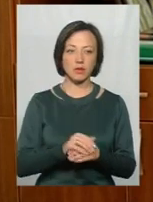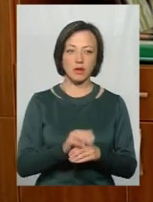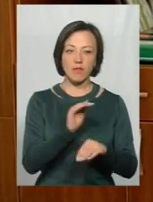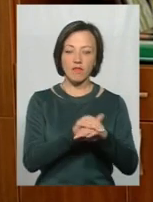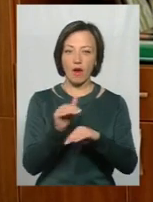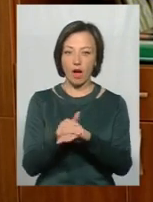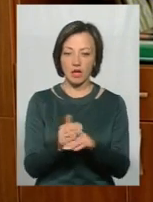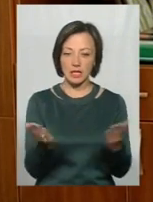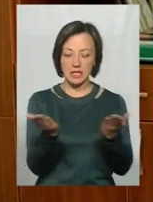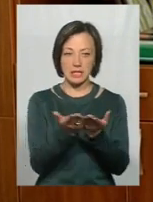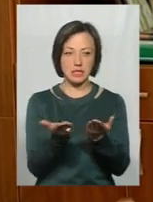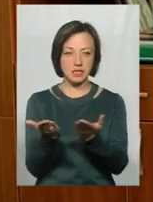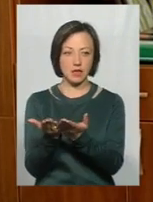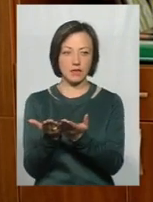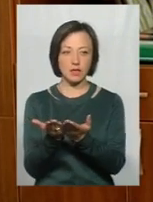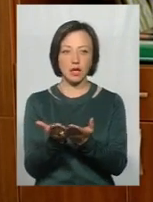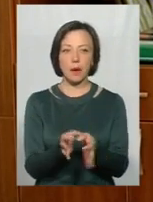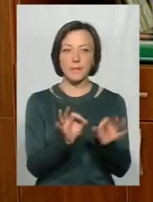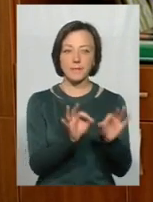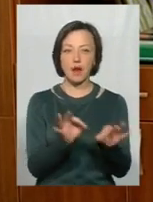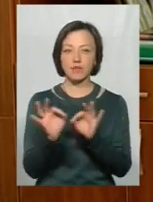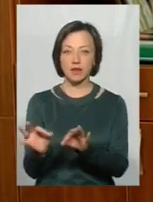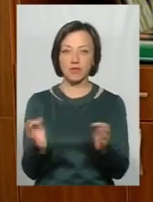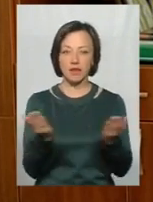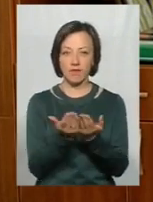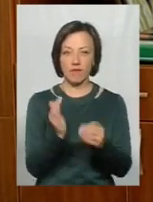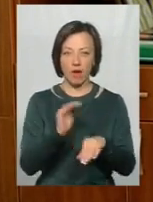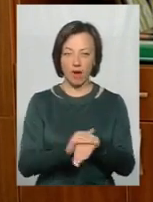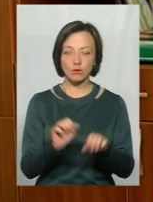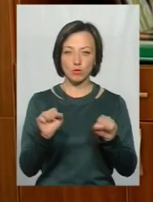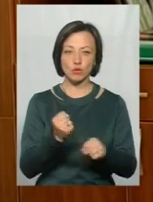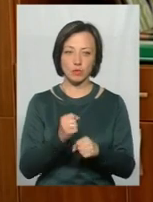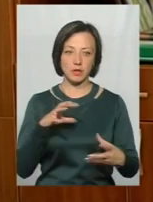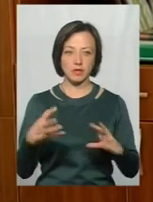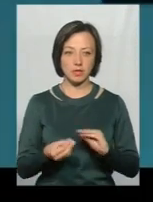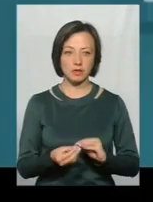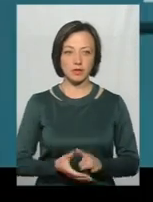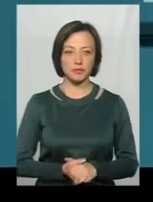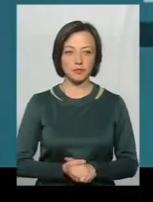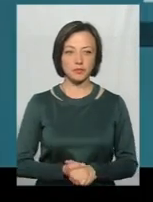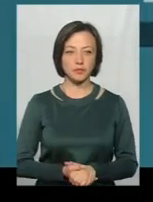факти зіставити, правдиві факти. І тоді лише ми можемо зробити висновки.